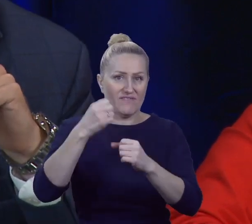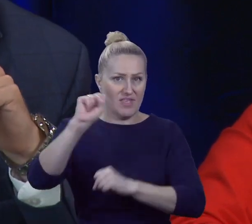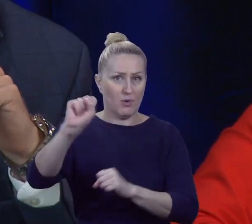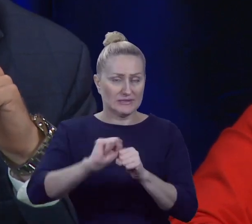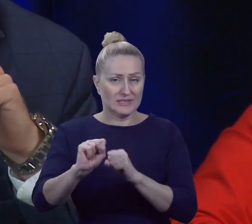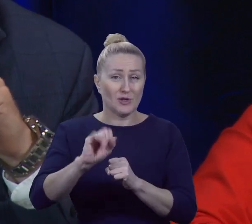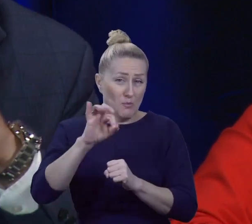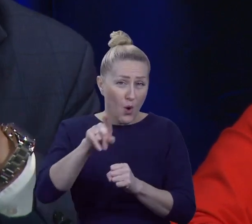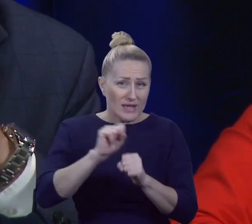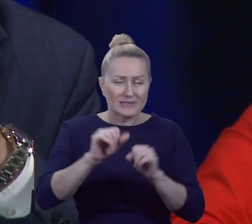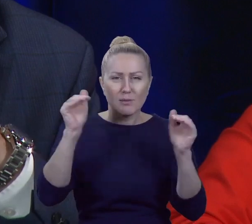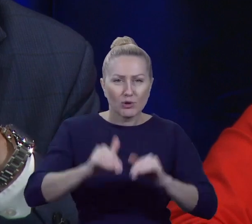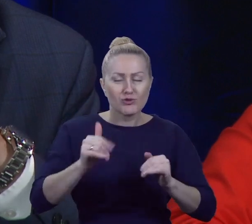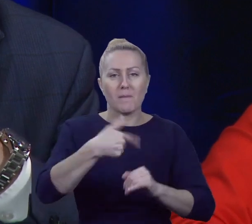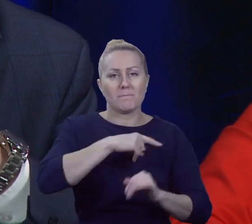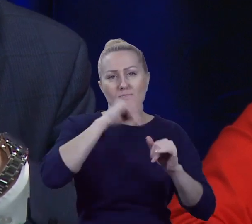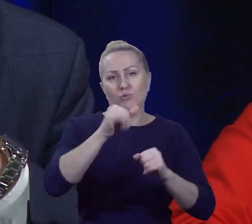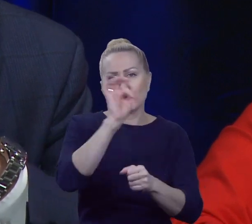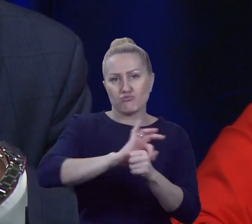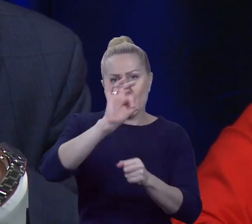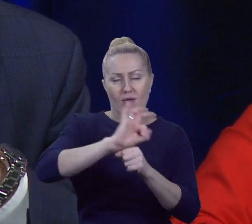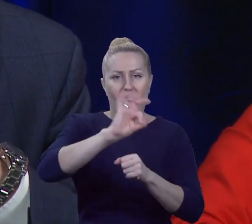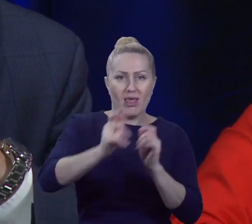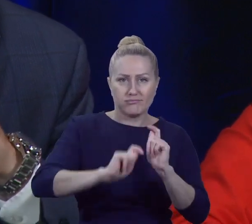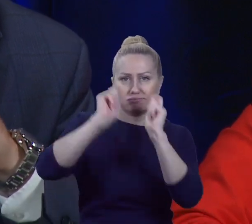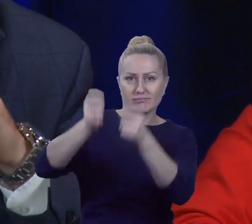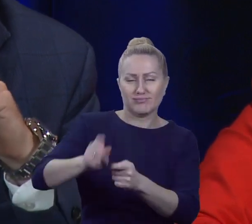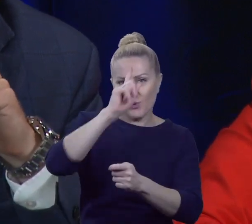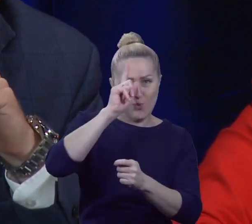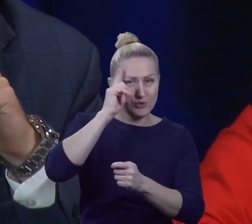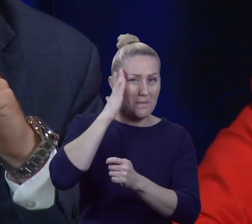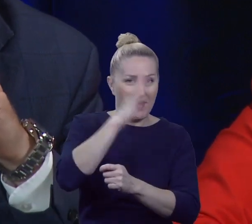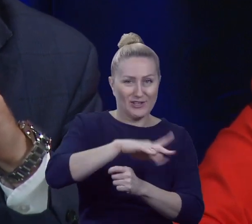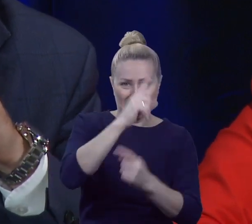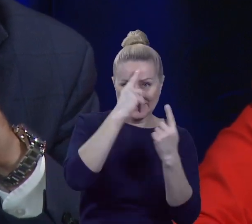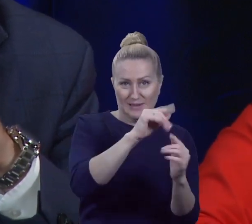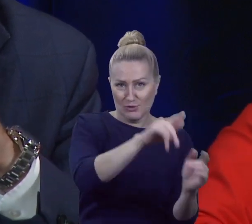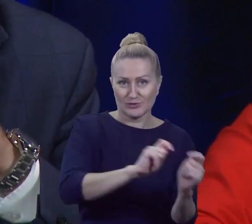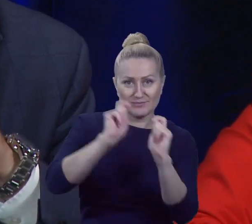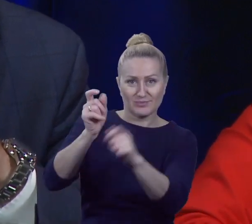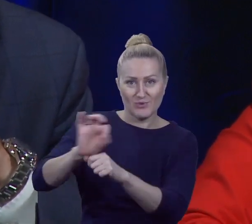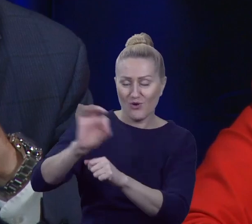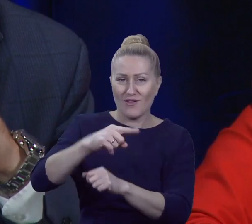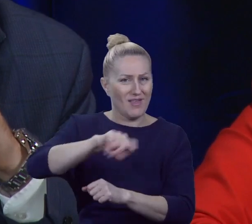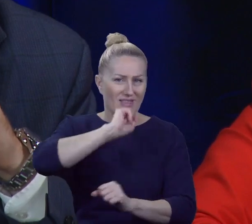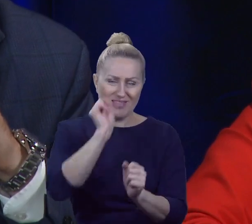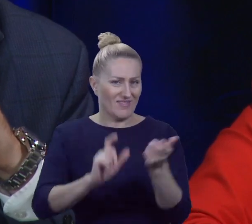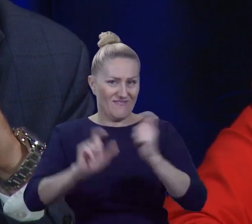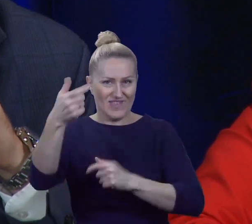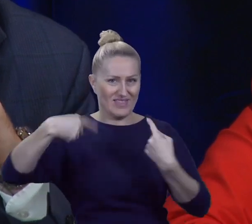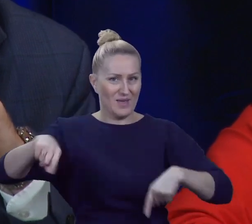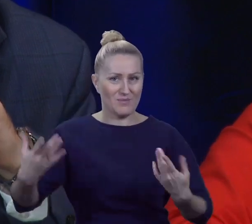mamy możliwości składania projektów poprzez mieszkańców i chyba, o ile dobrze pamiętam, nigdy coś takiego się nie wydarzyło, żeby